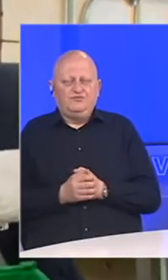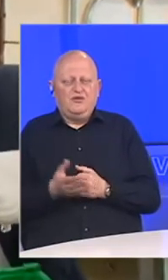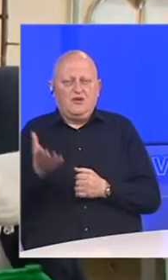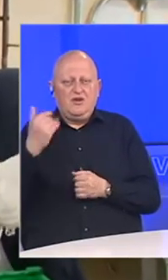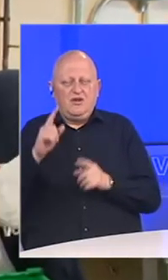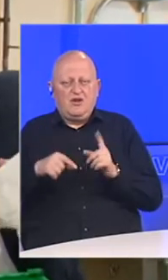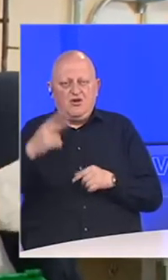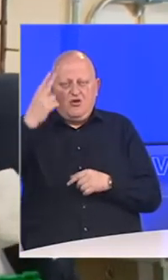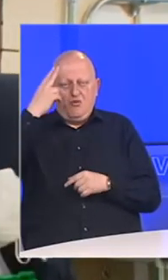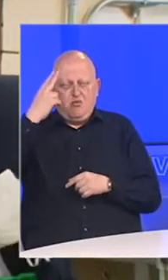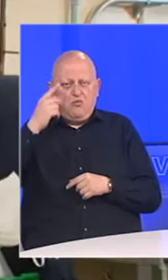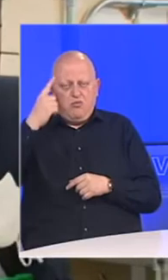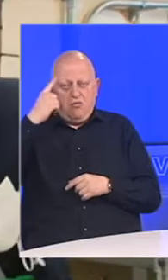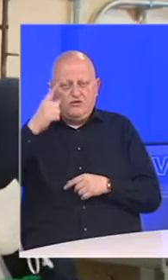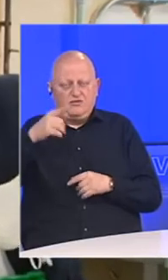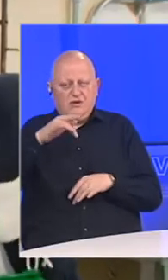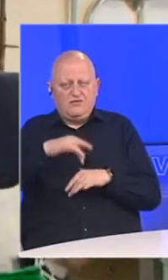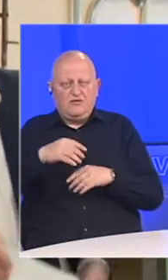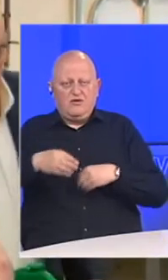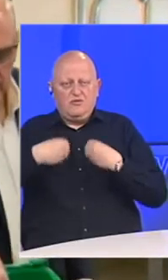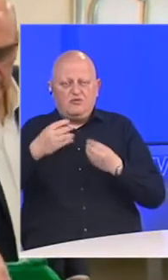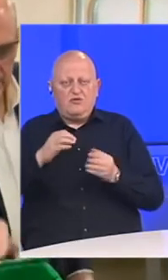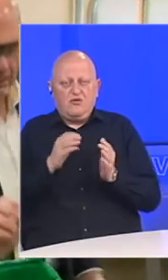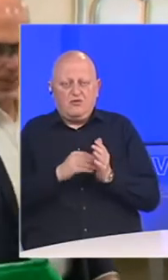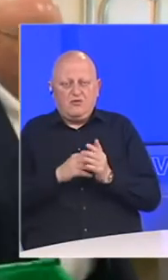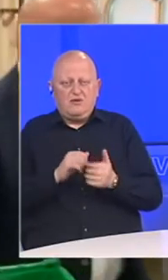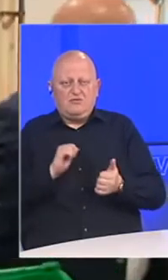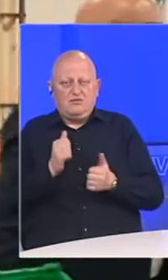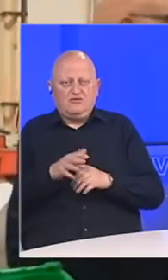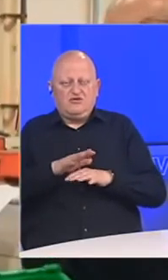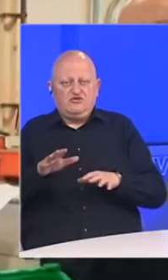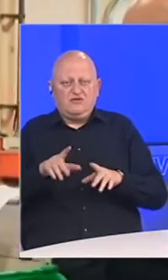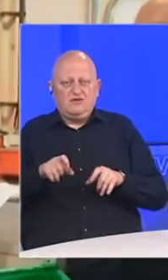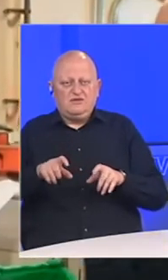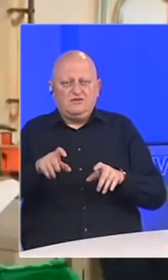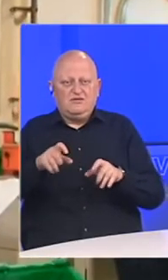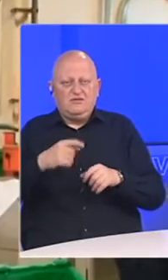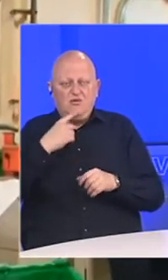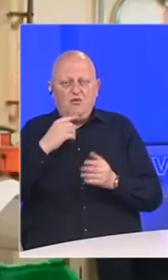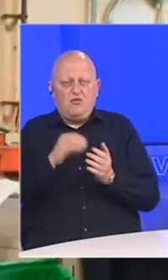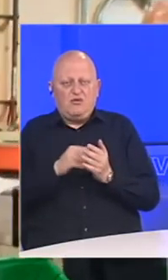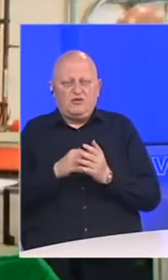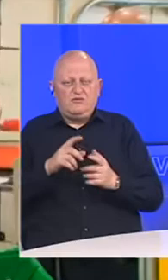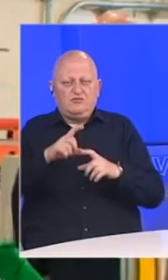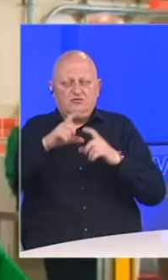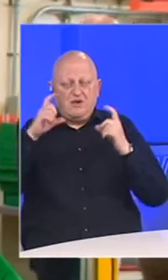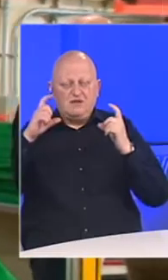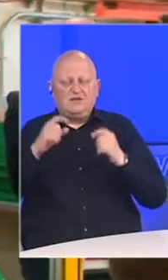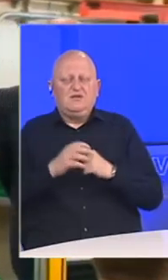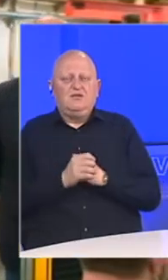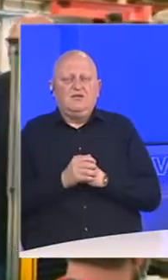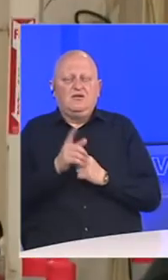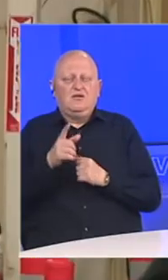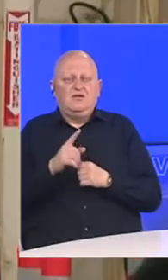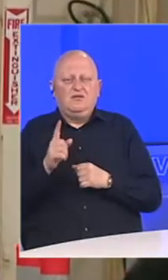Iako je neko pomislio da će Trump na takvom mjestu govoriti o potrebi prevencije širenja COVID-19, o potrebi nošenja zaštitnih maski,